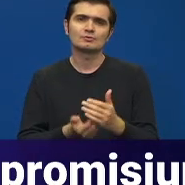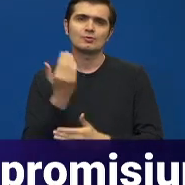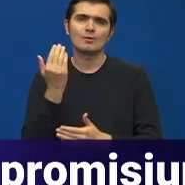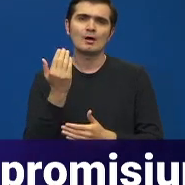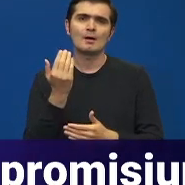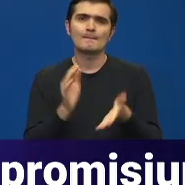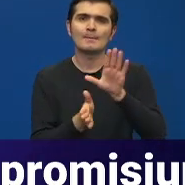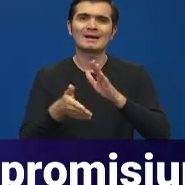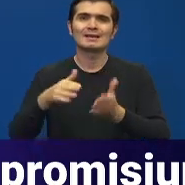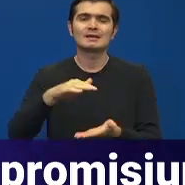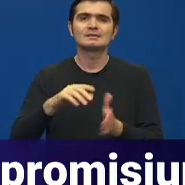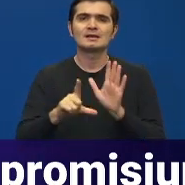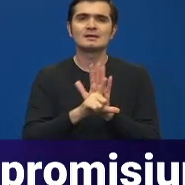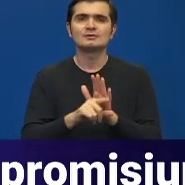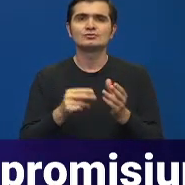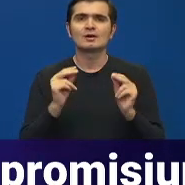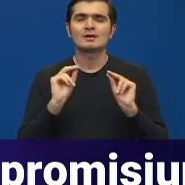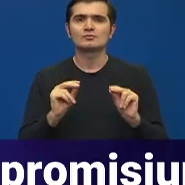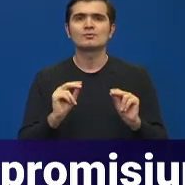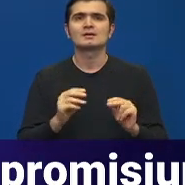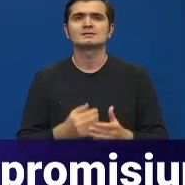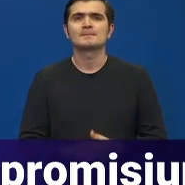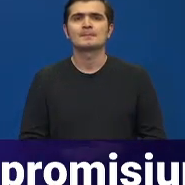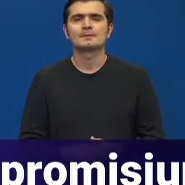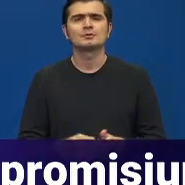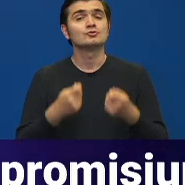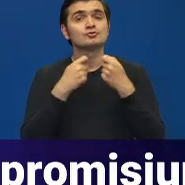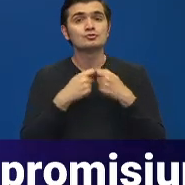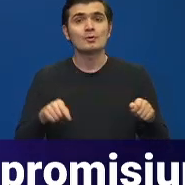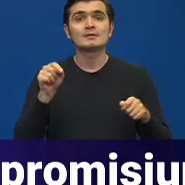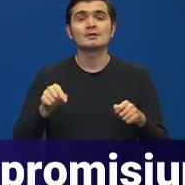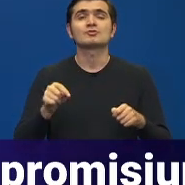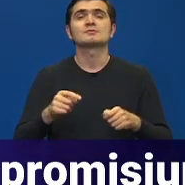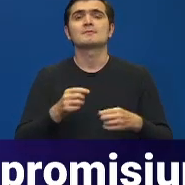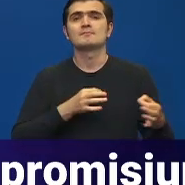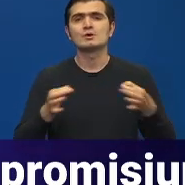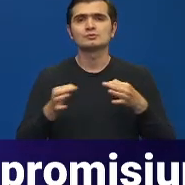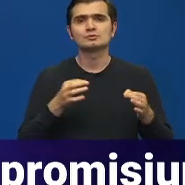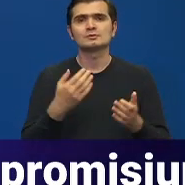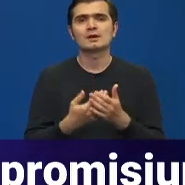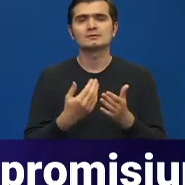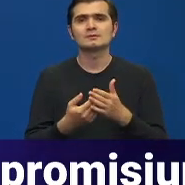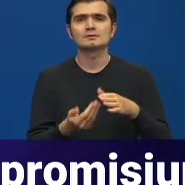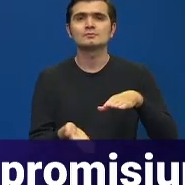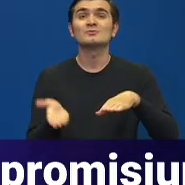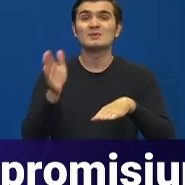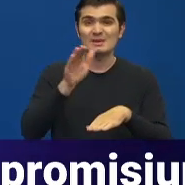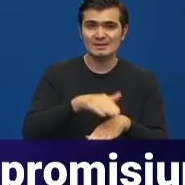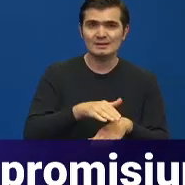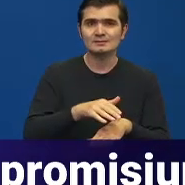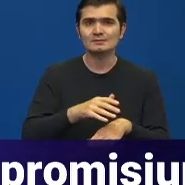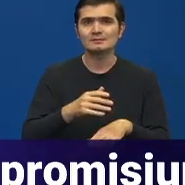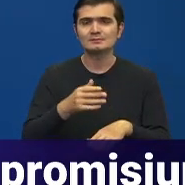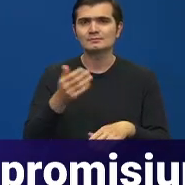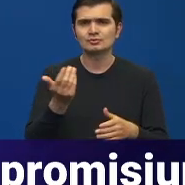educației ce vin în sprijinul carierei didactice. Toate măsurile ce suplimentează ceea ce deja cadrele didactice